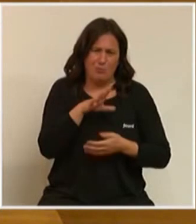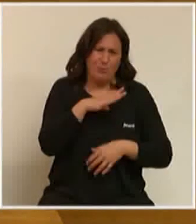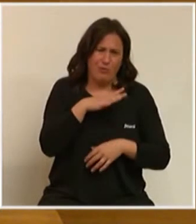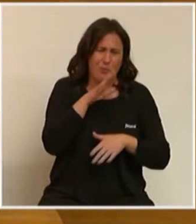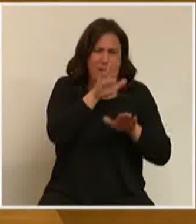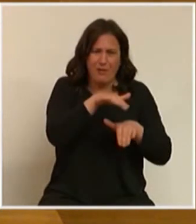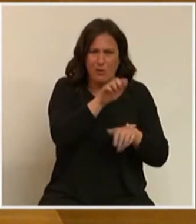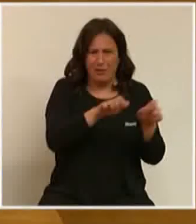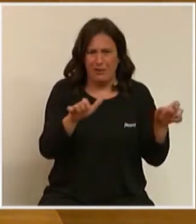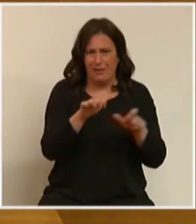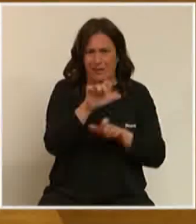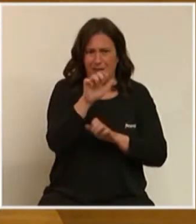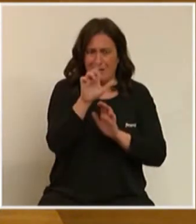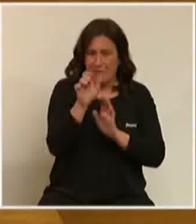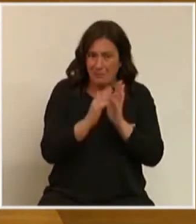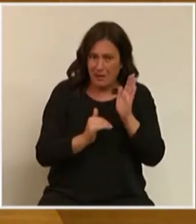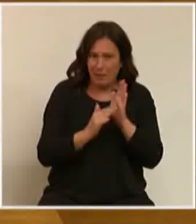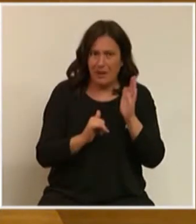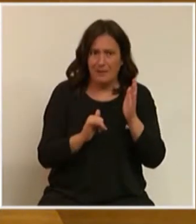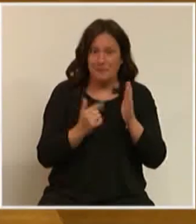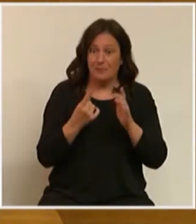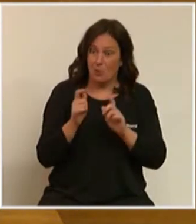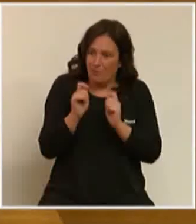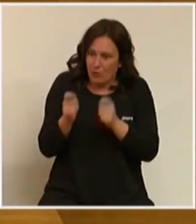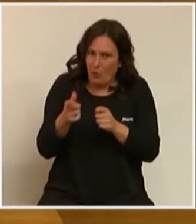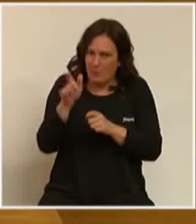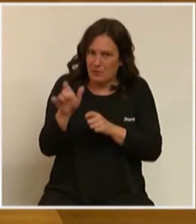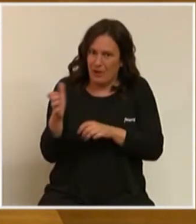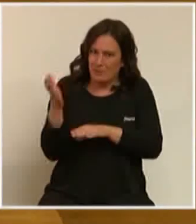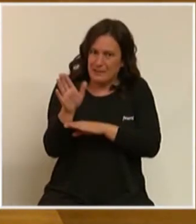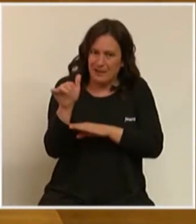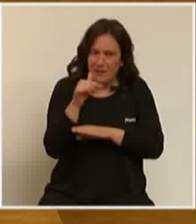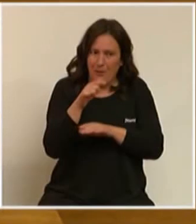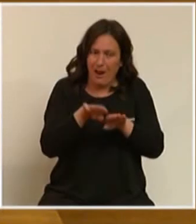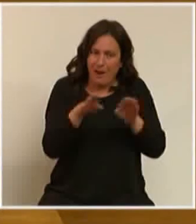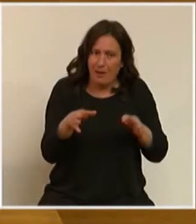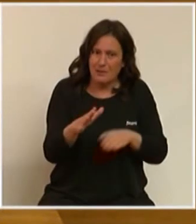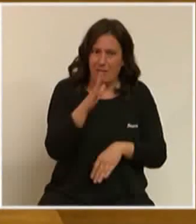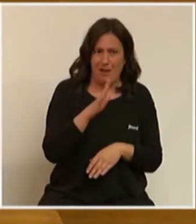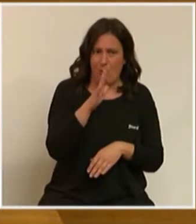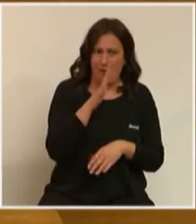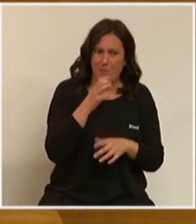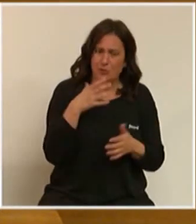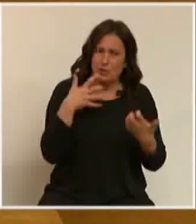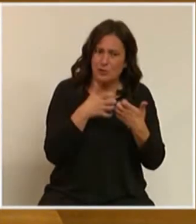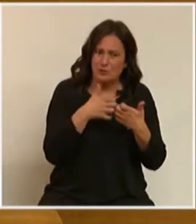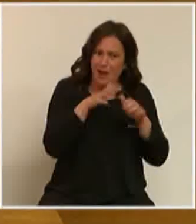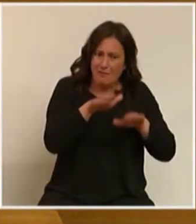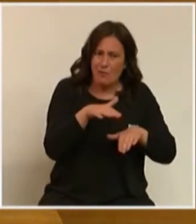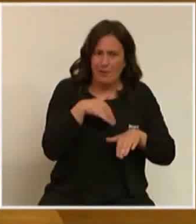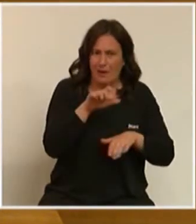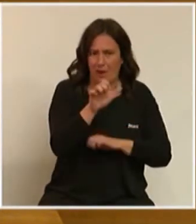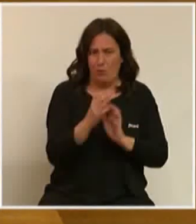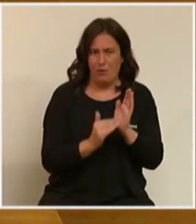Nombre representante en la mesa del agua. Vamos a reunirnos. Vamos a avanzar por esta comunidad. Se lo volveré a repetir hasta que se hiele el infierno.